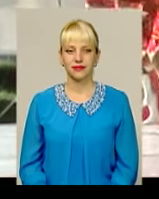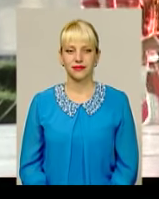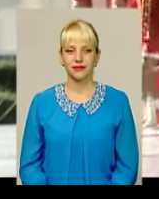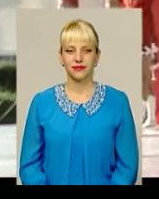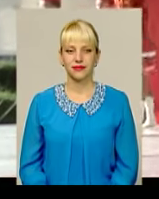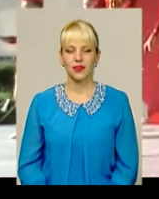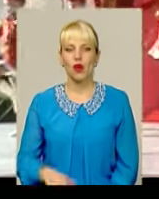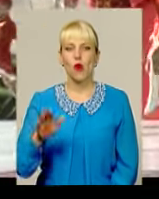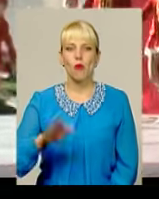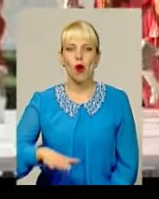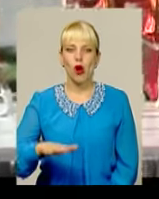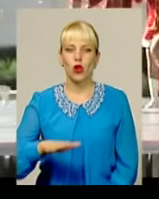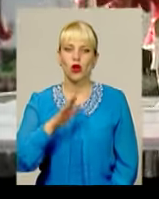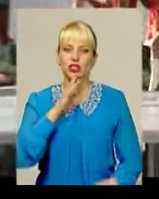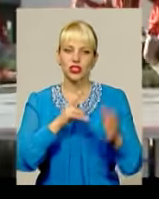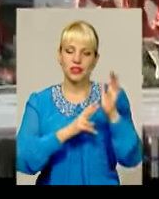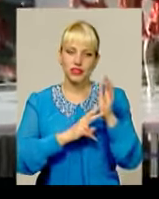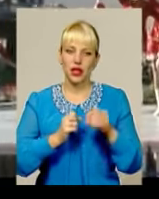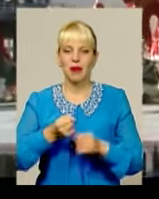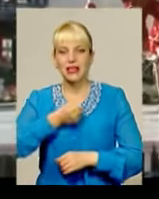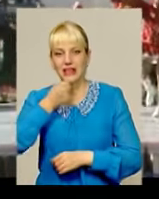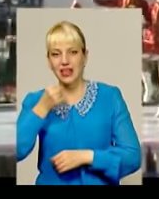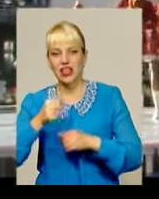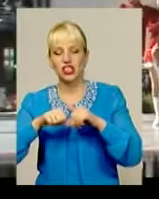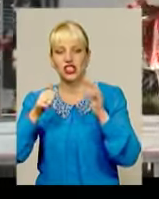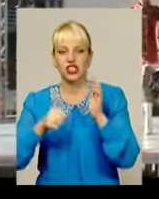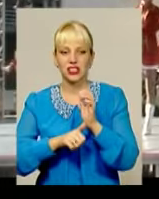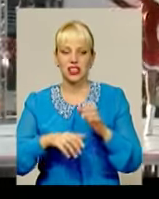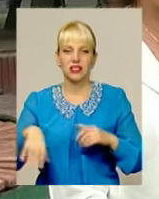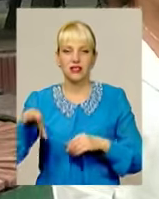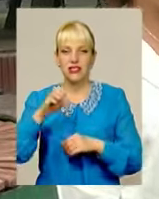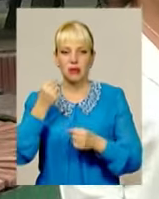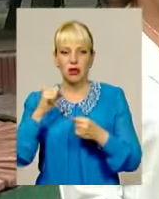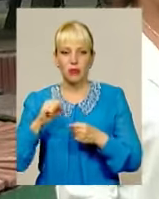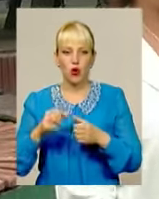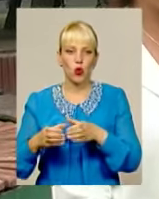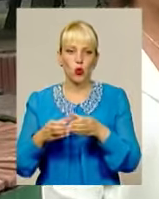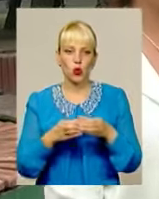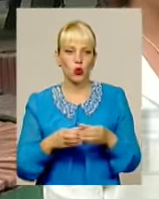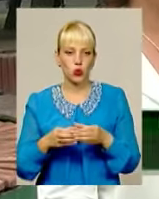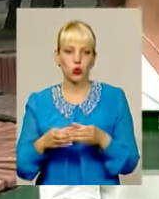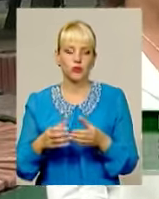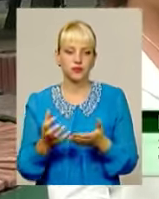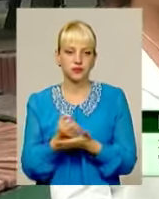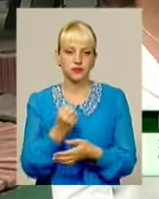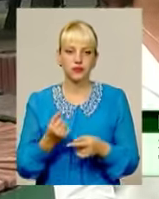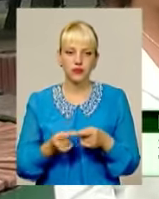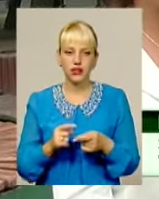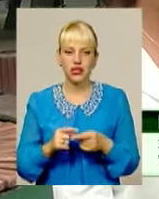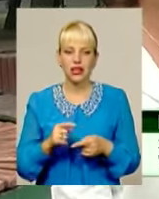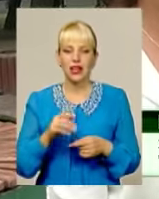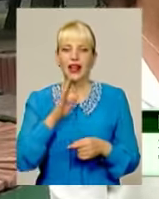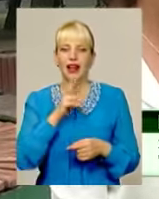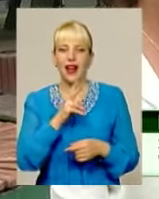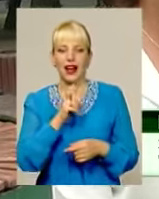Молодші з мажореток 7, старші 16. Перемогу виборювали всі гуртом. Ми тривікові категорії везли, кадетки – це